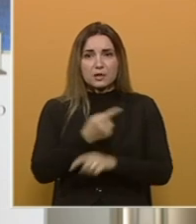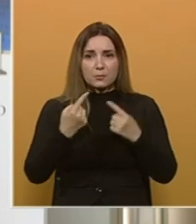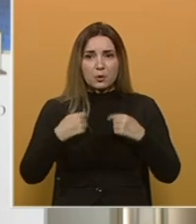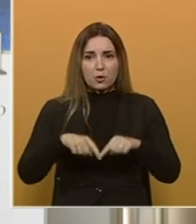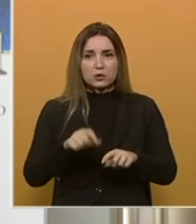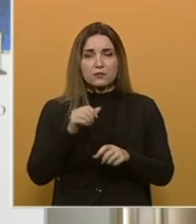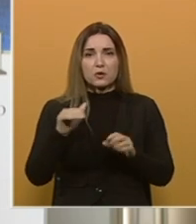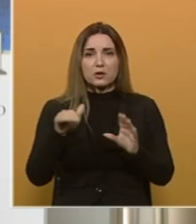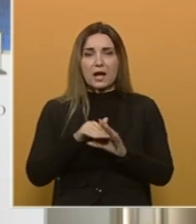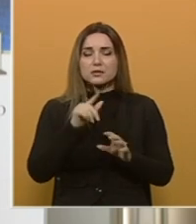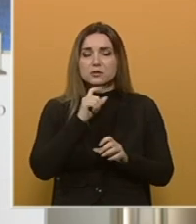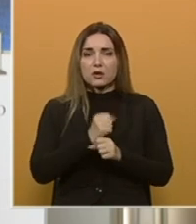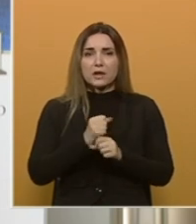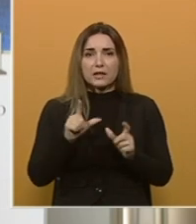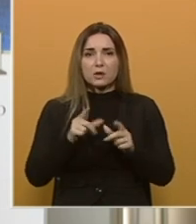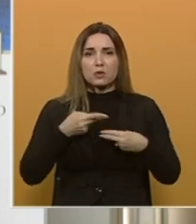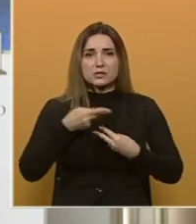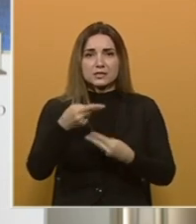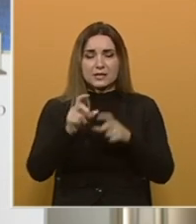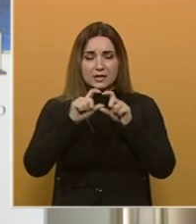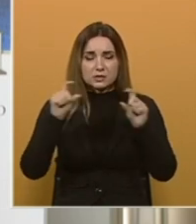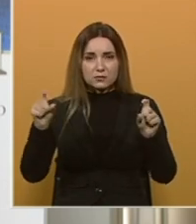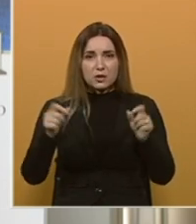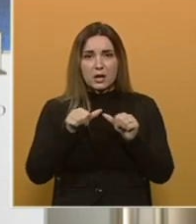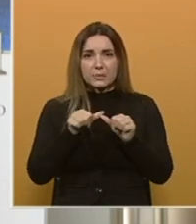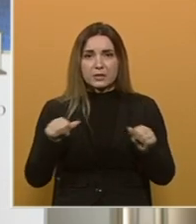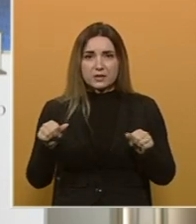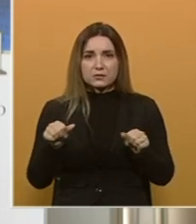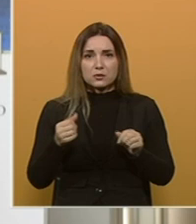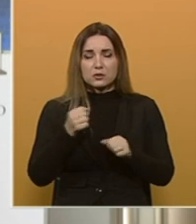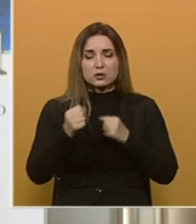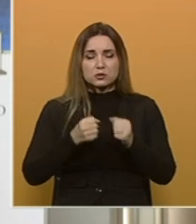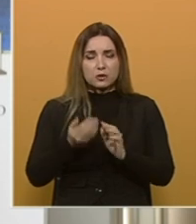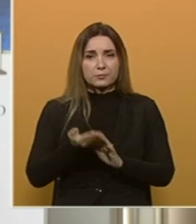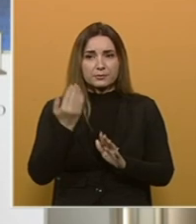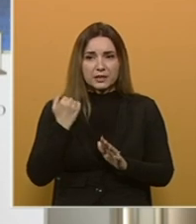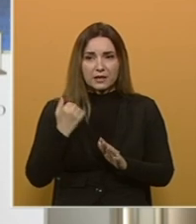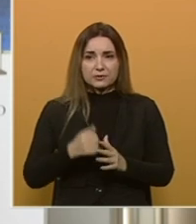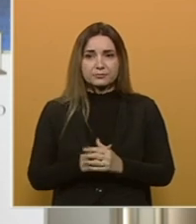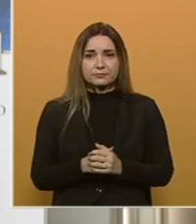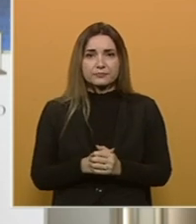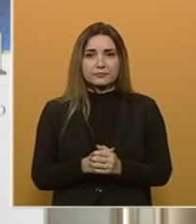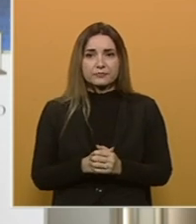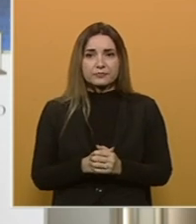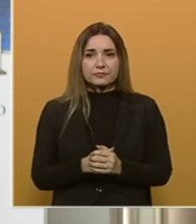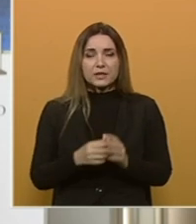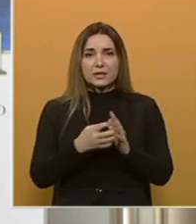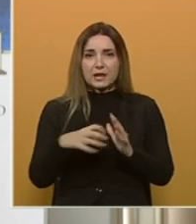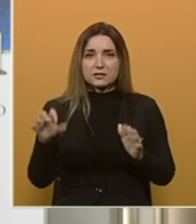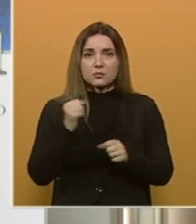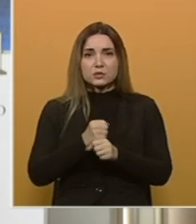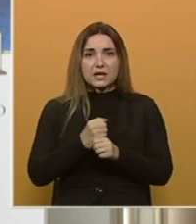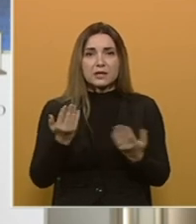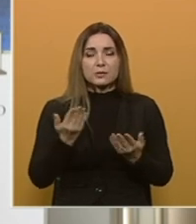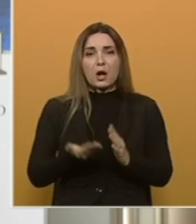radnici koji radi u ugostiteljstvu. Prvenstveno je da bi što prije nastavili sa radom kao prije